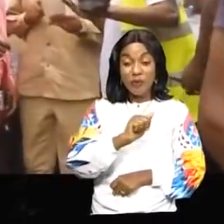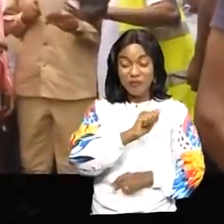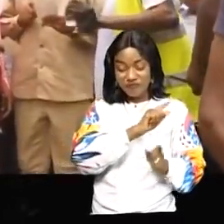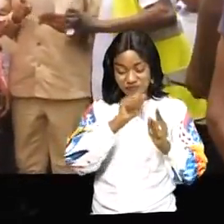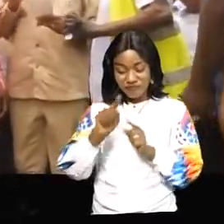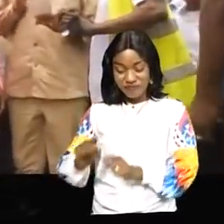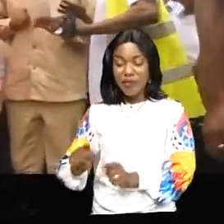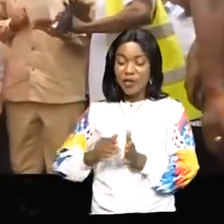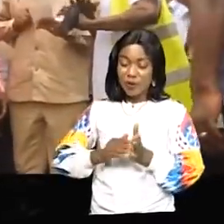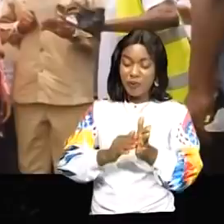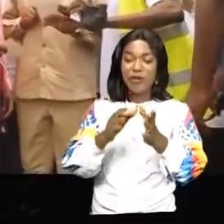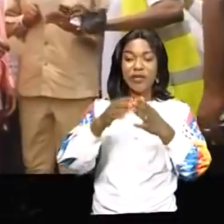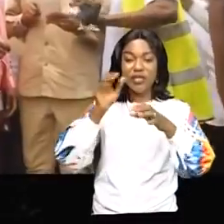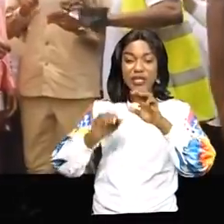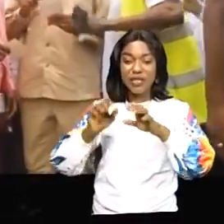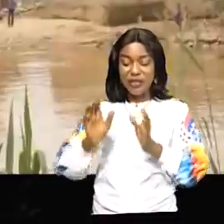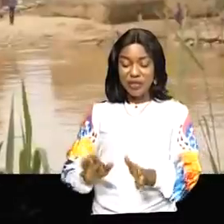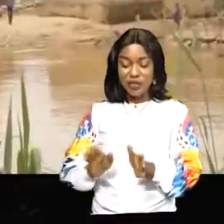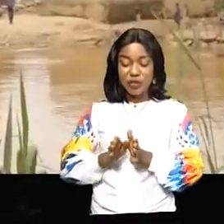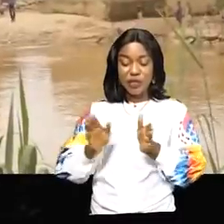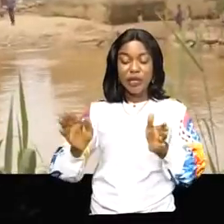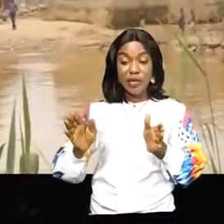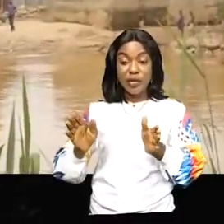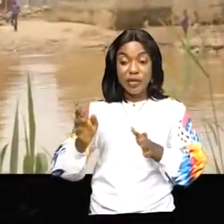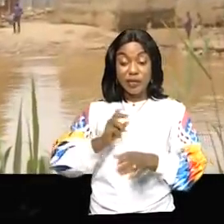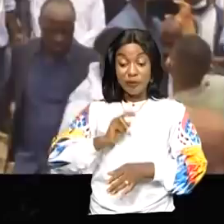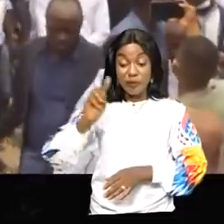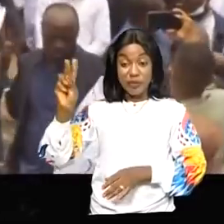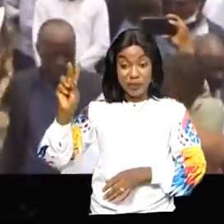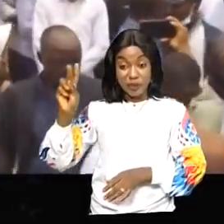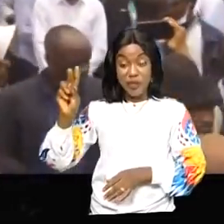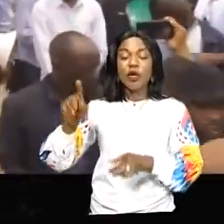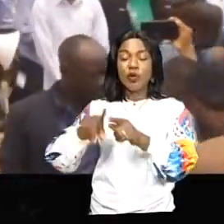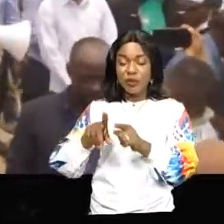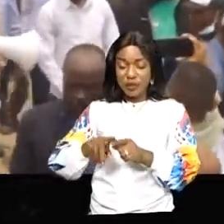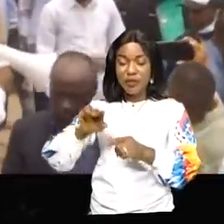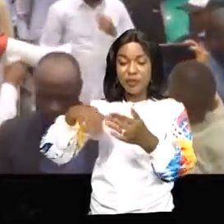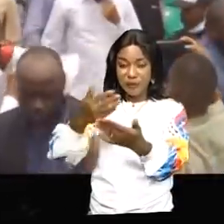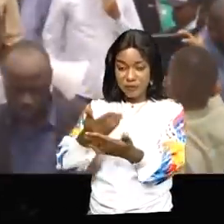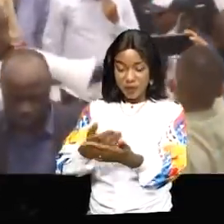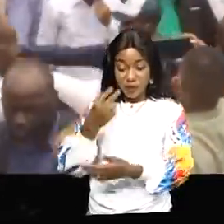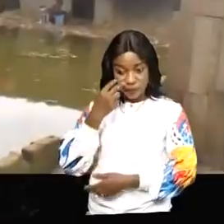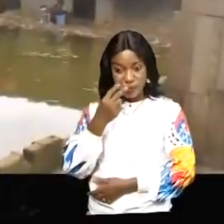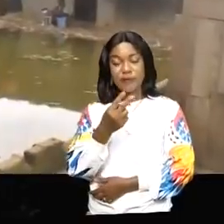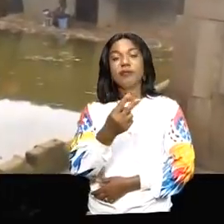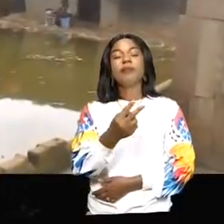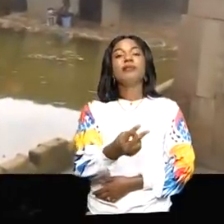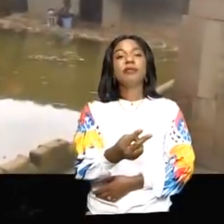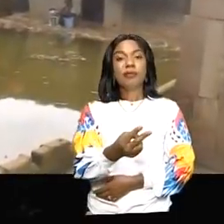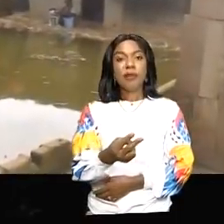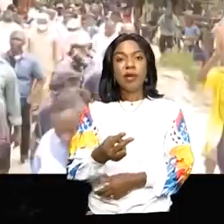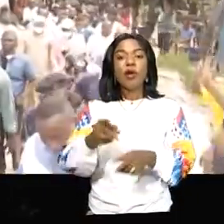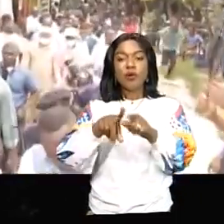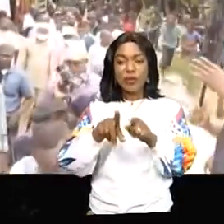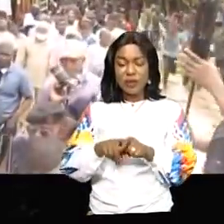accompagné du secrétaire général de ses partis, a effectué une descente sur terrain. Il a palpé la réalité quotidienne de ces